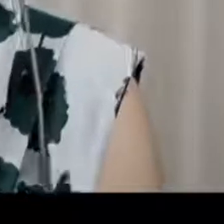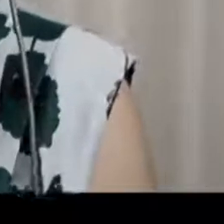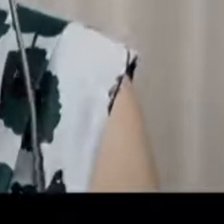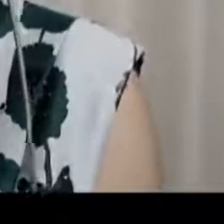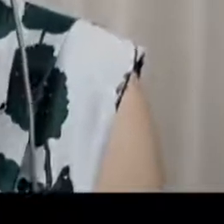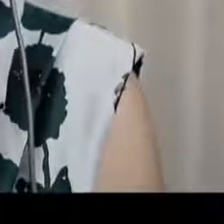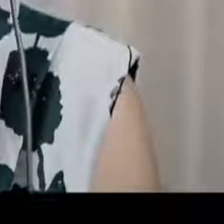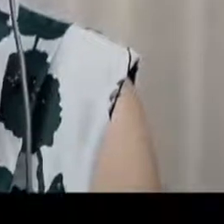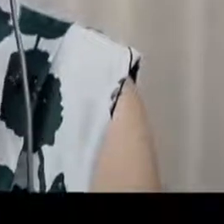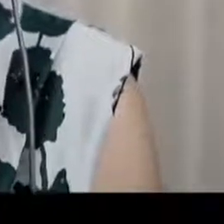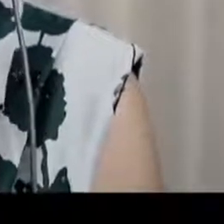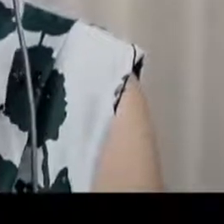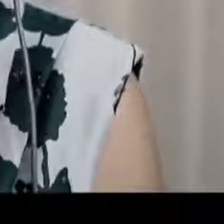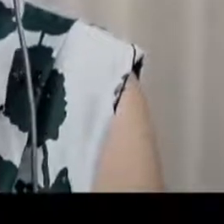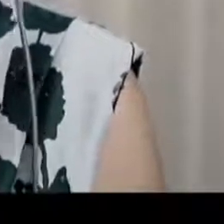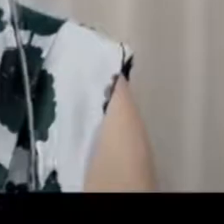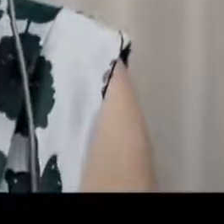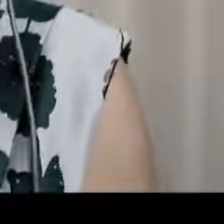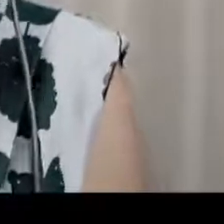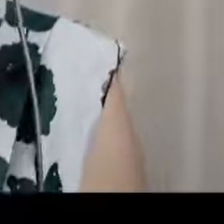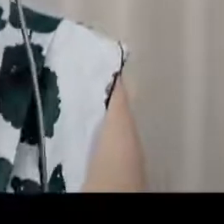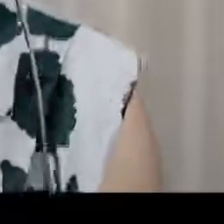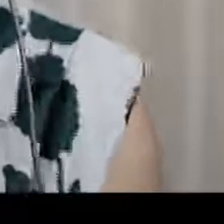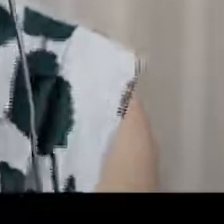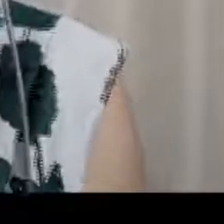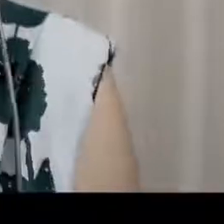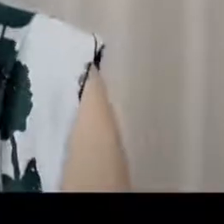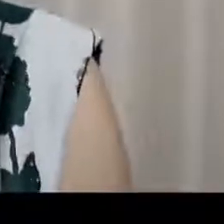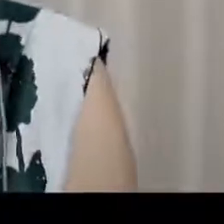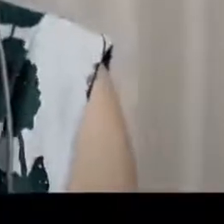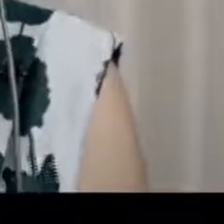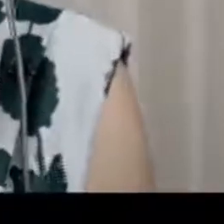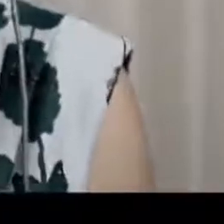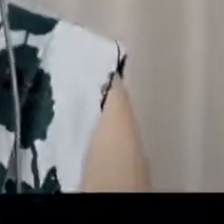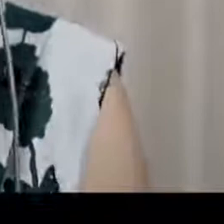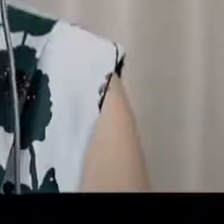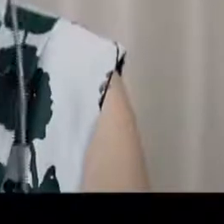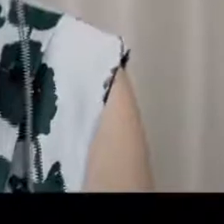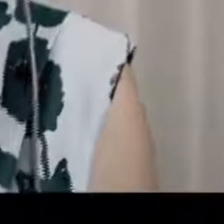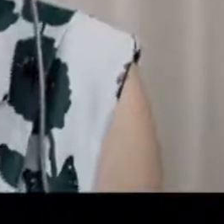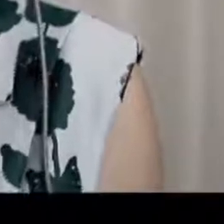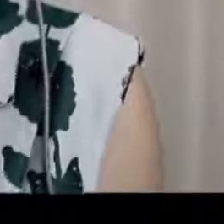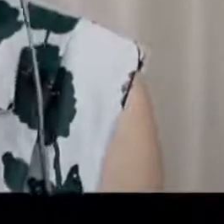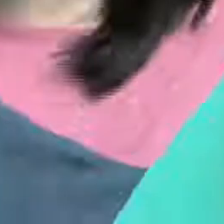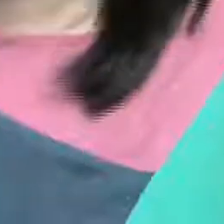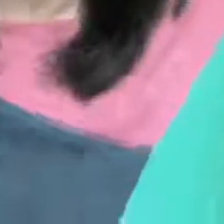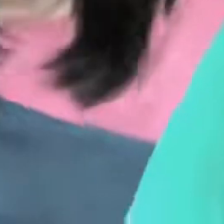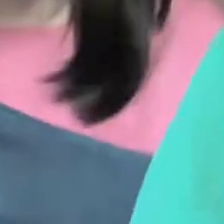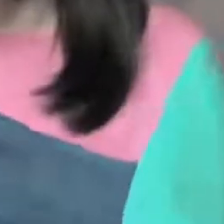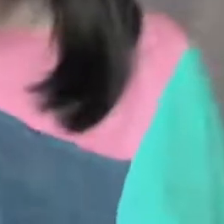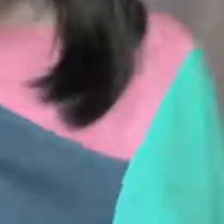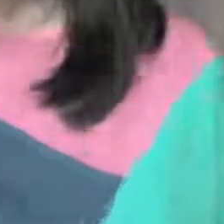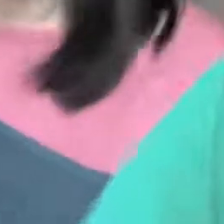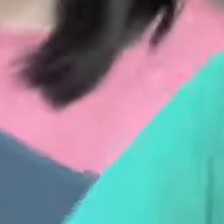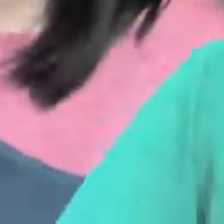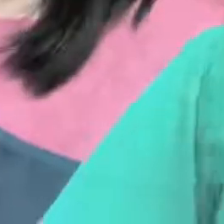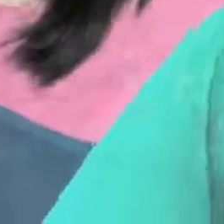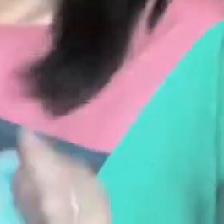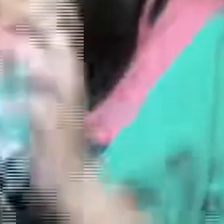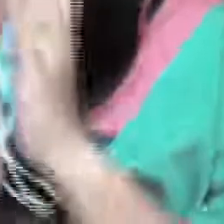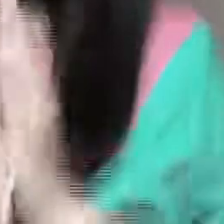bergizi tiap hari, tidur cukup itu pasti. Dan jangan